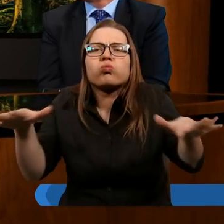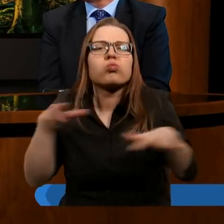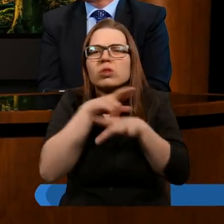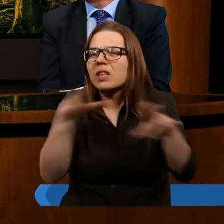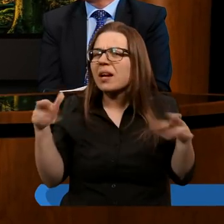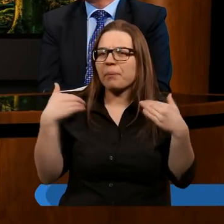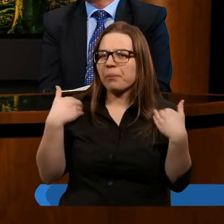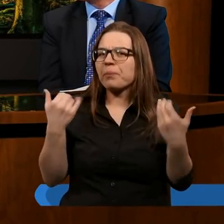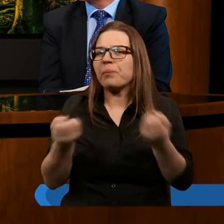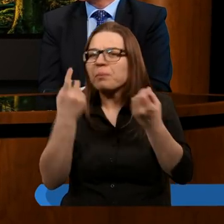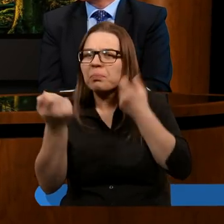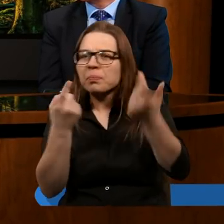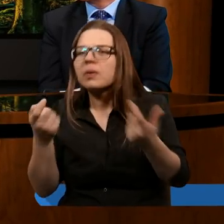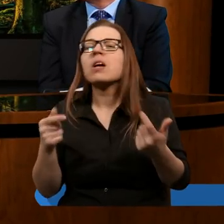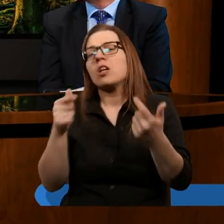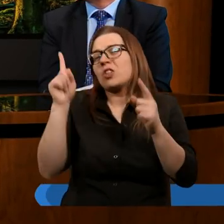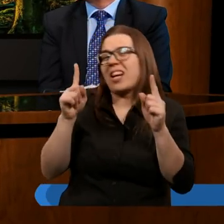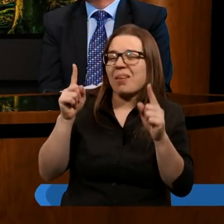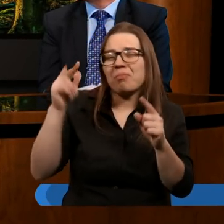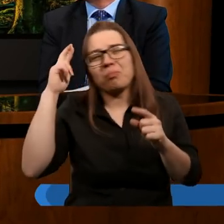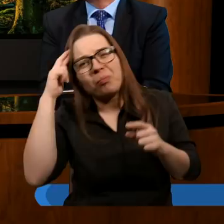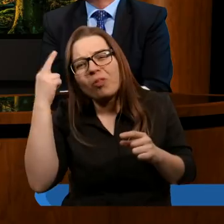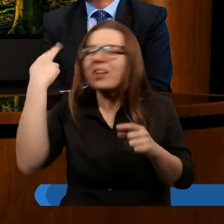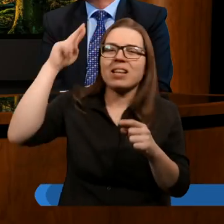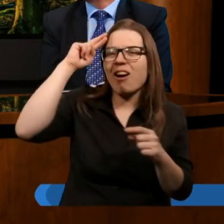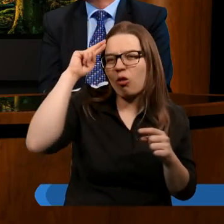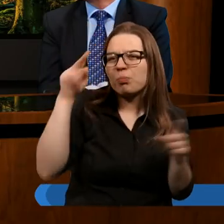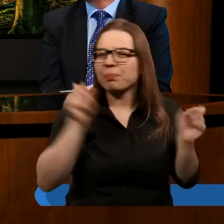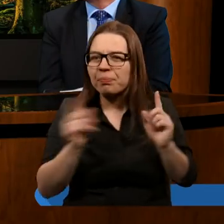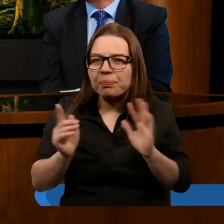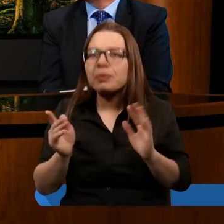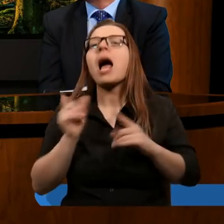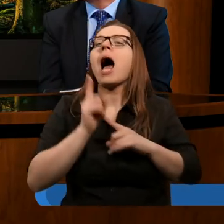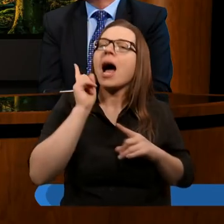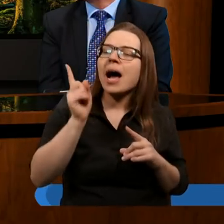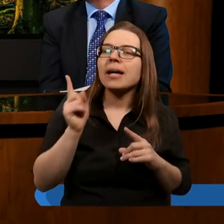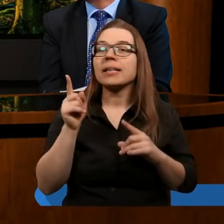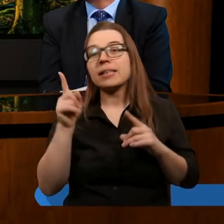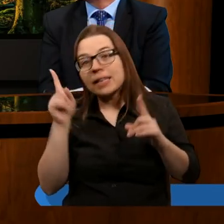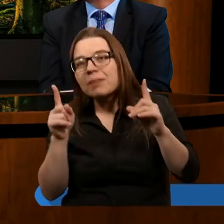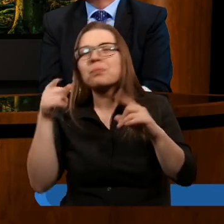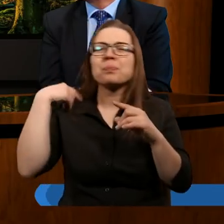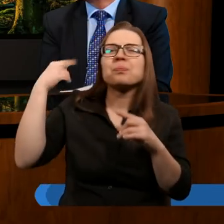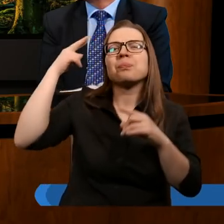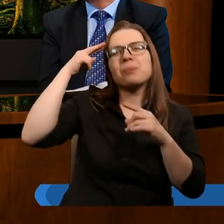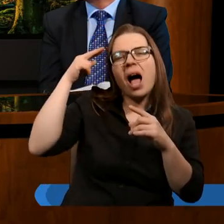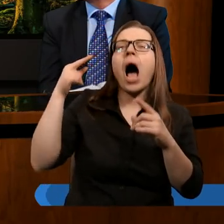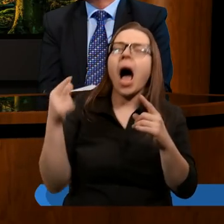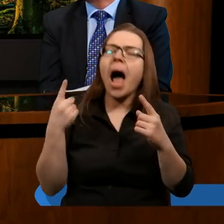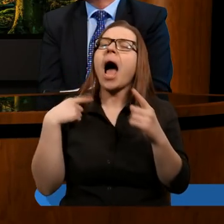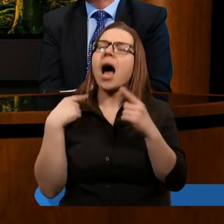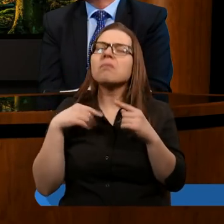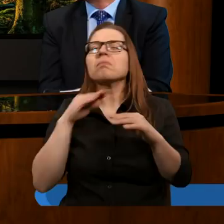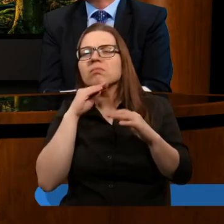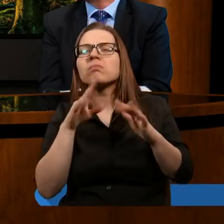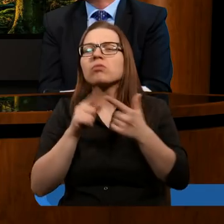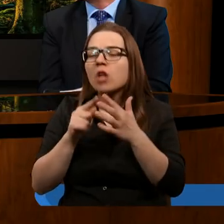wiele rzeczy, które w zasadzie nie do końca rozumiemy może. Na tyle, co rozumiemy, to rozumiemy, ale uważam, że wiele rzeczy jeszcze są